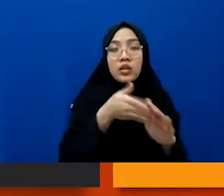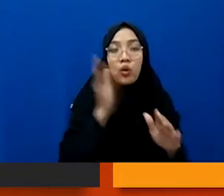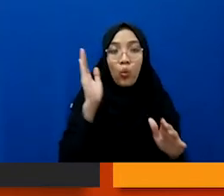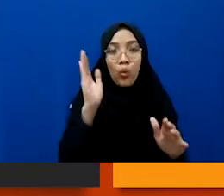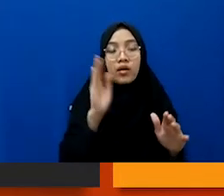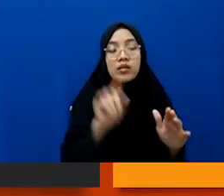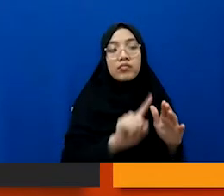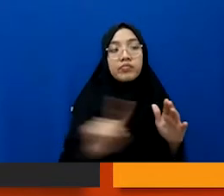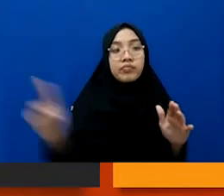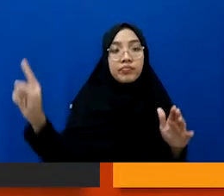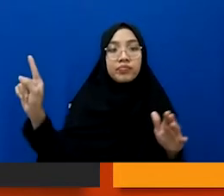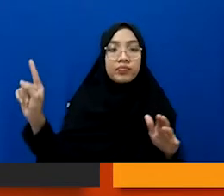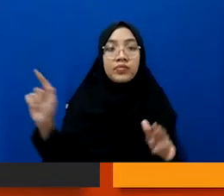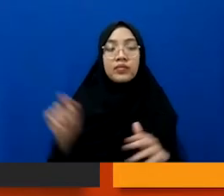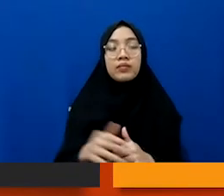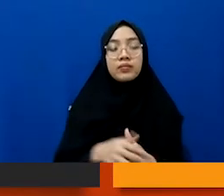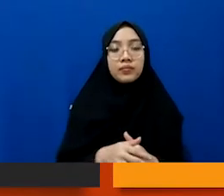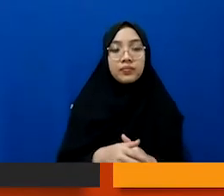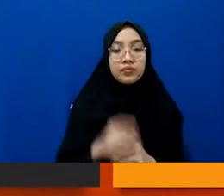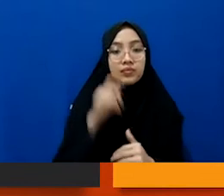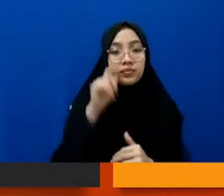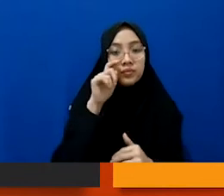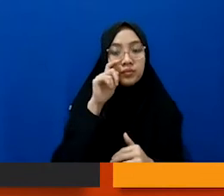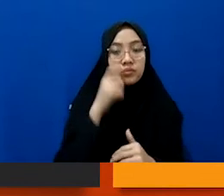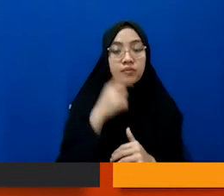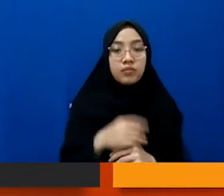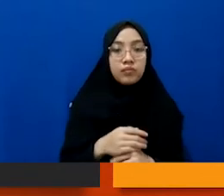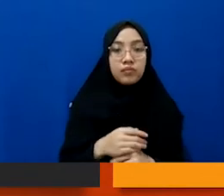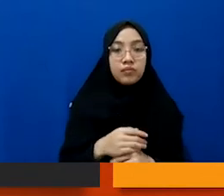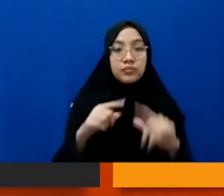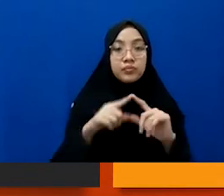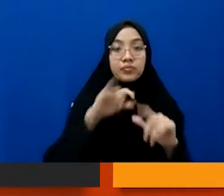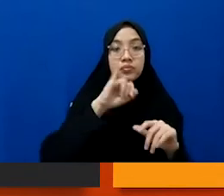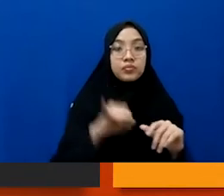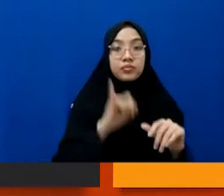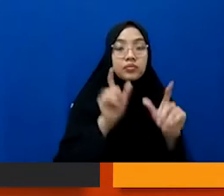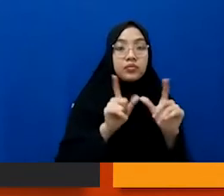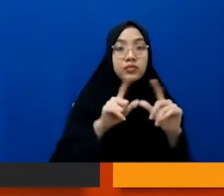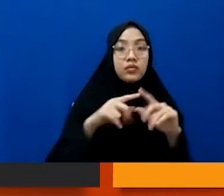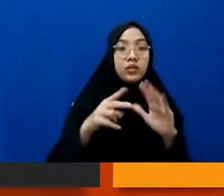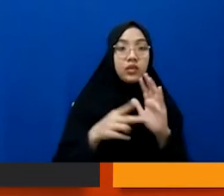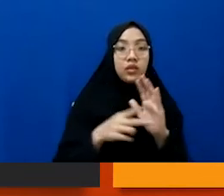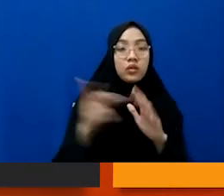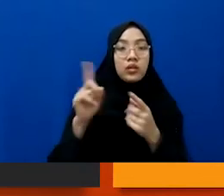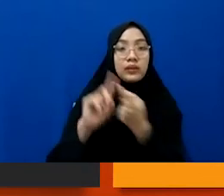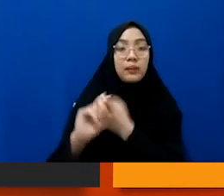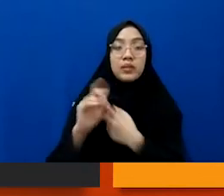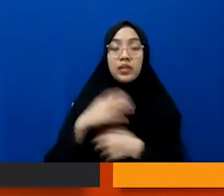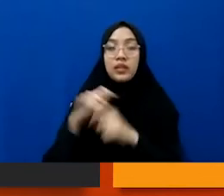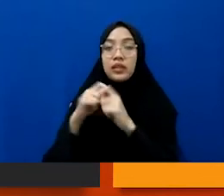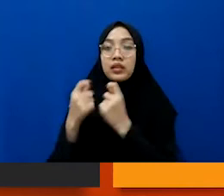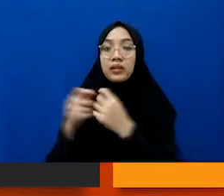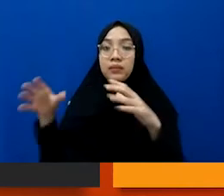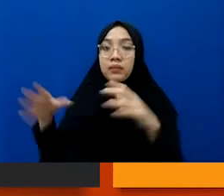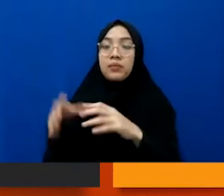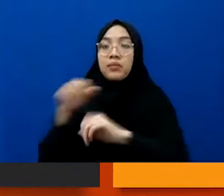saya selesai saya keluar nah kemudian Mas Ajiwan yang dia adalah teman saya dalam tim dia melakukan